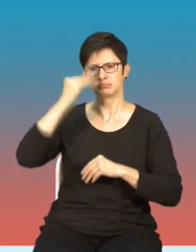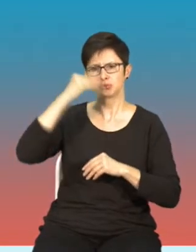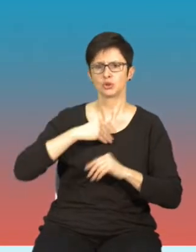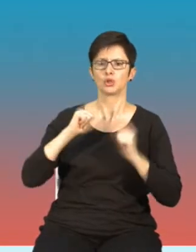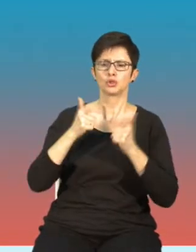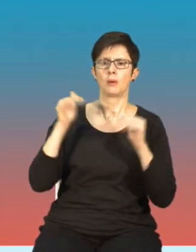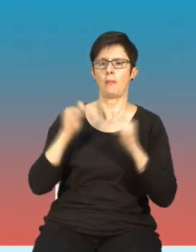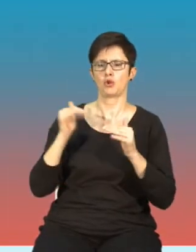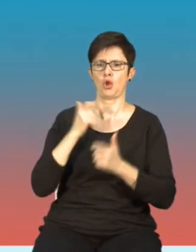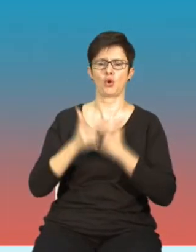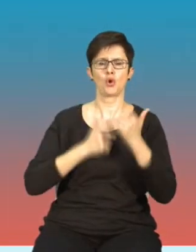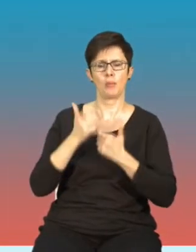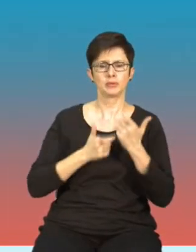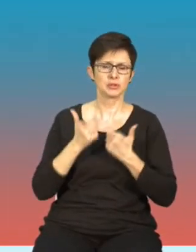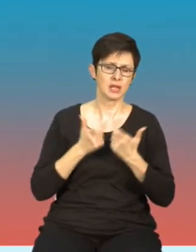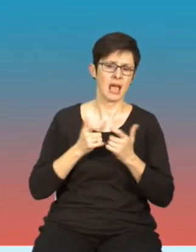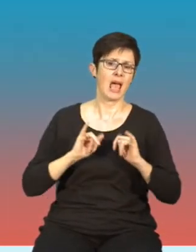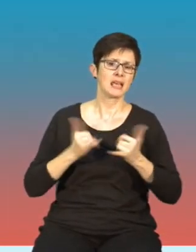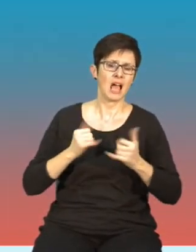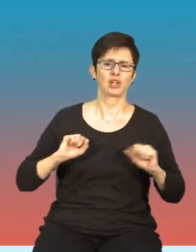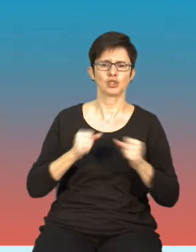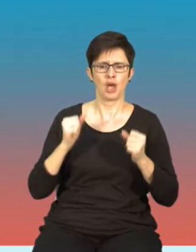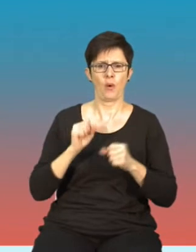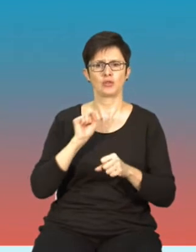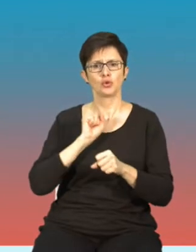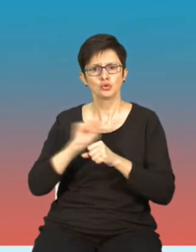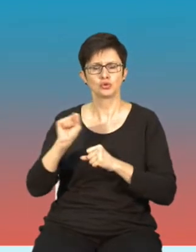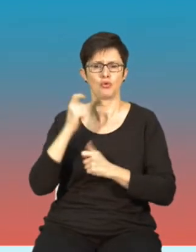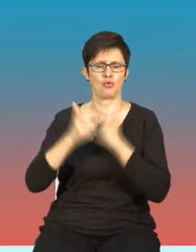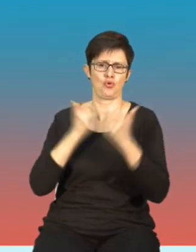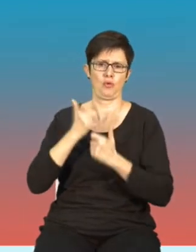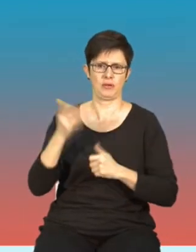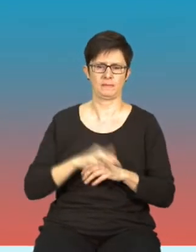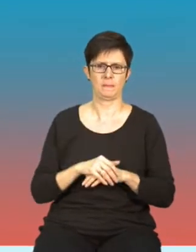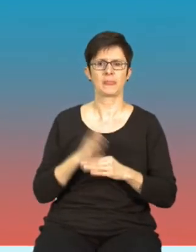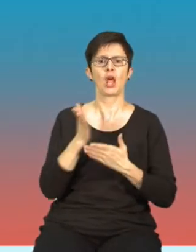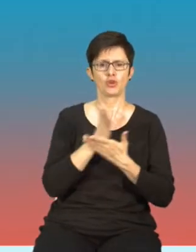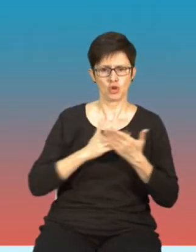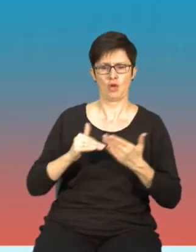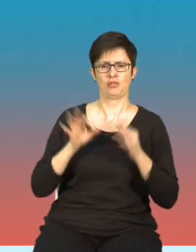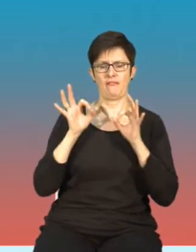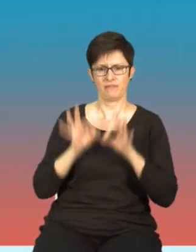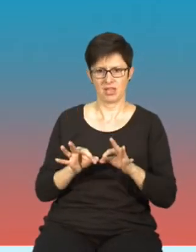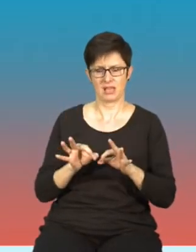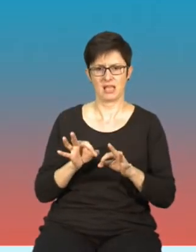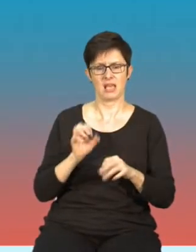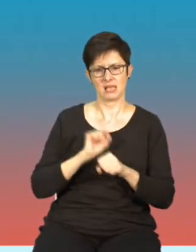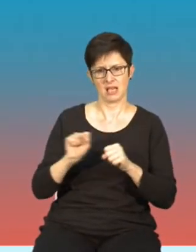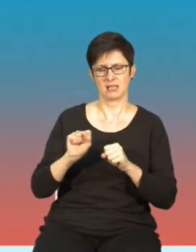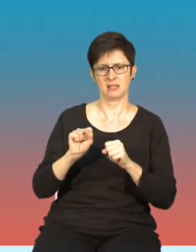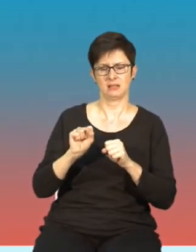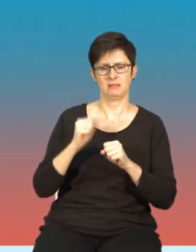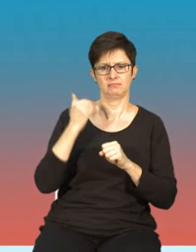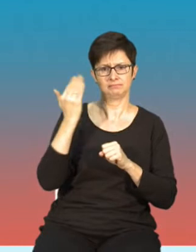co można robić, jakie działania są prowadzone. Część winy niezależnie leży też po stronie